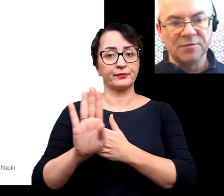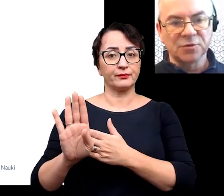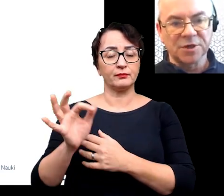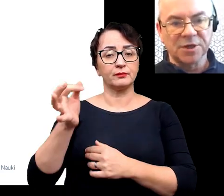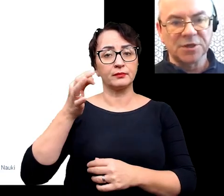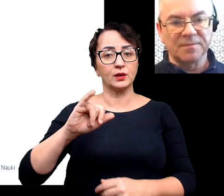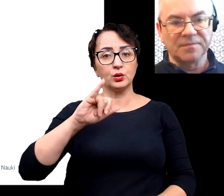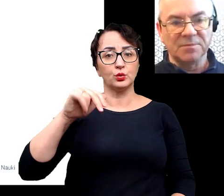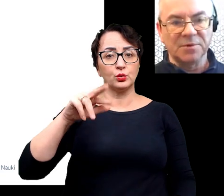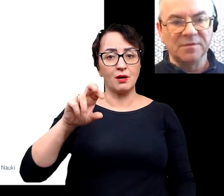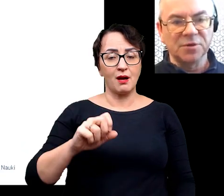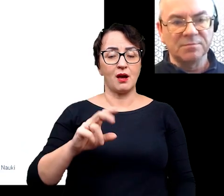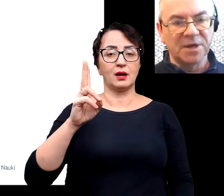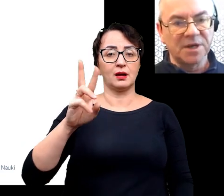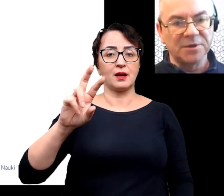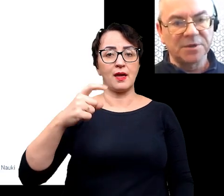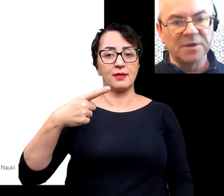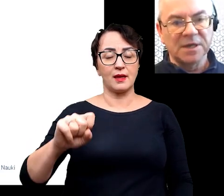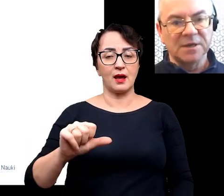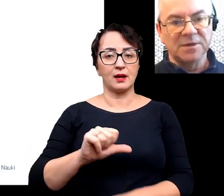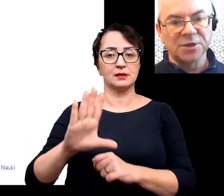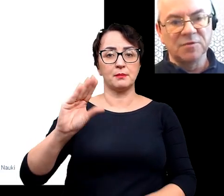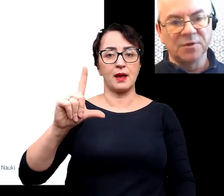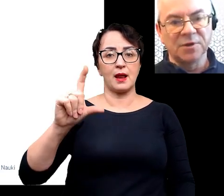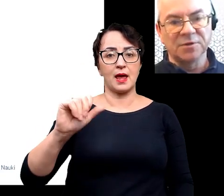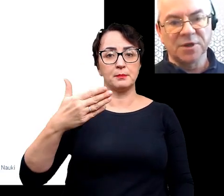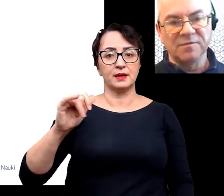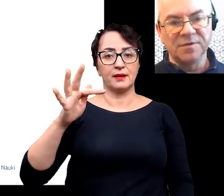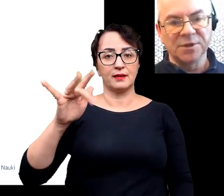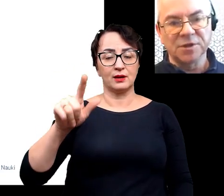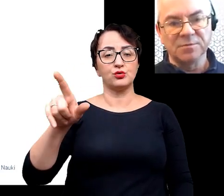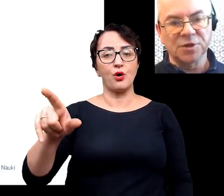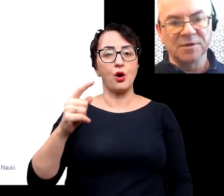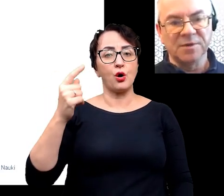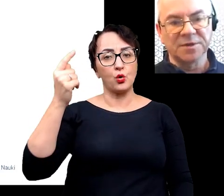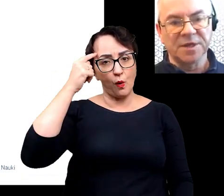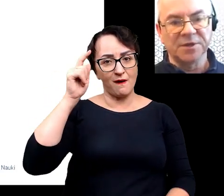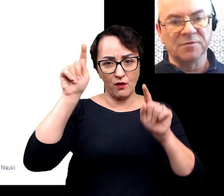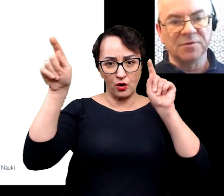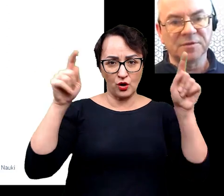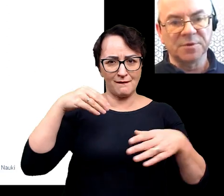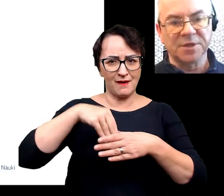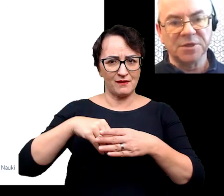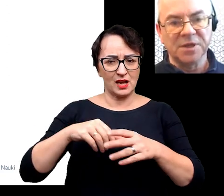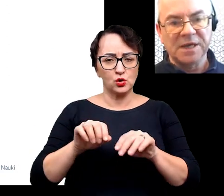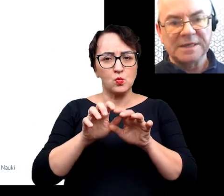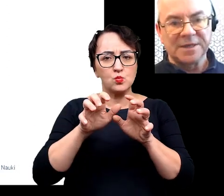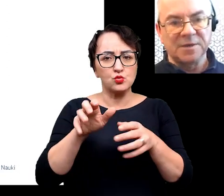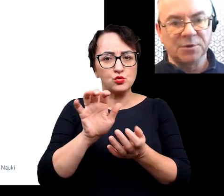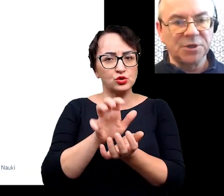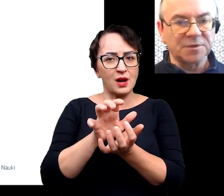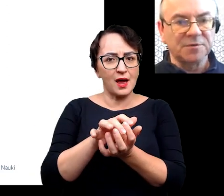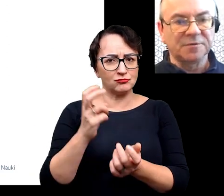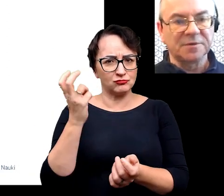szczególnie w jurze i kredzie pojawiły się belemnity. Też głowonogi o takich wewnętrznych muszlach, bardzo zagadkowych, w postaci